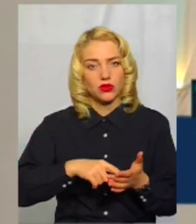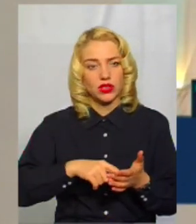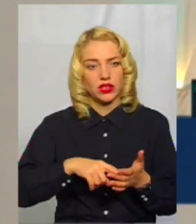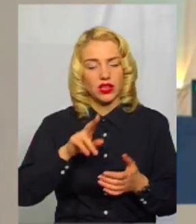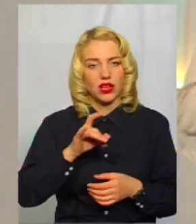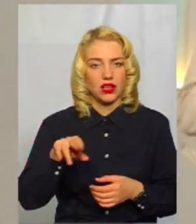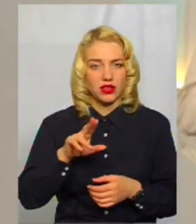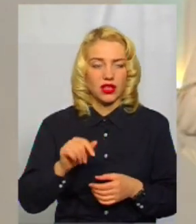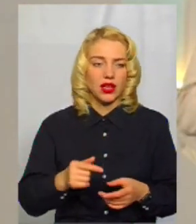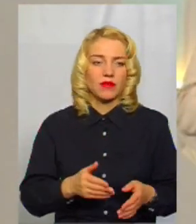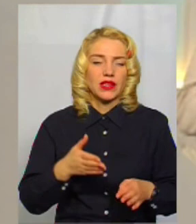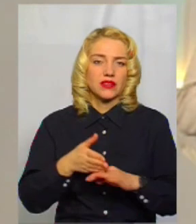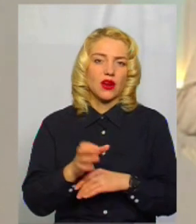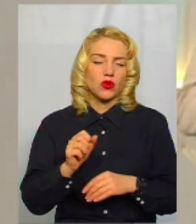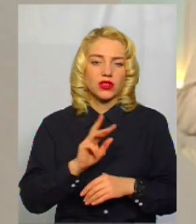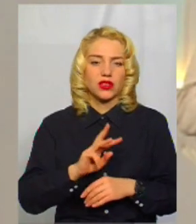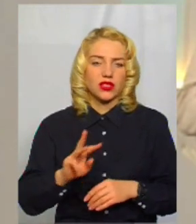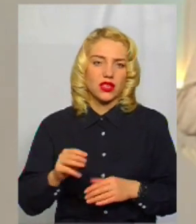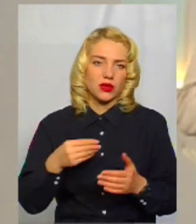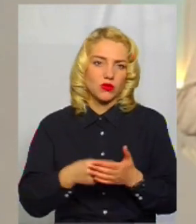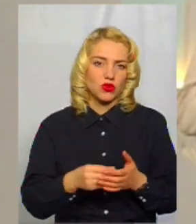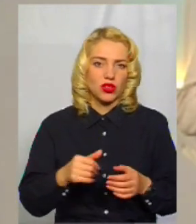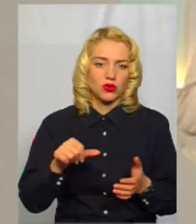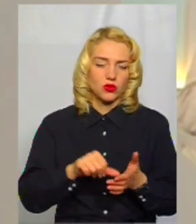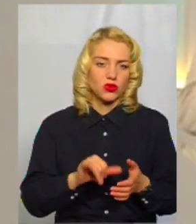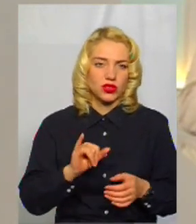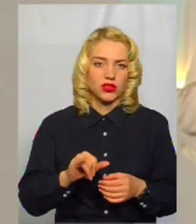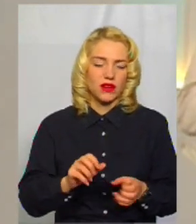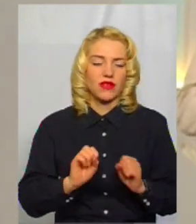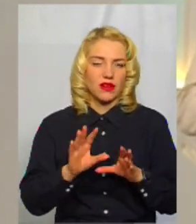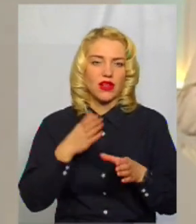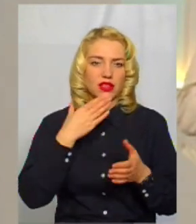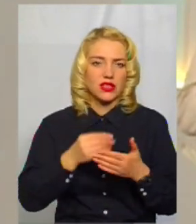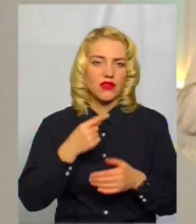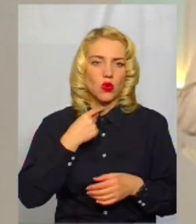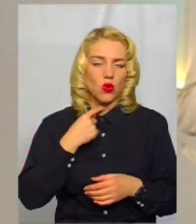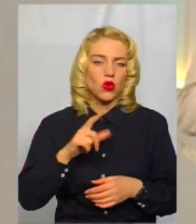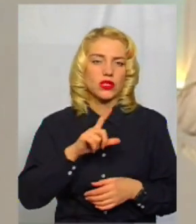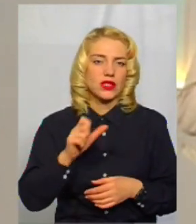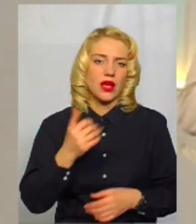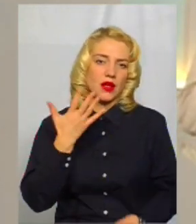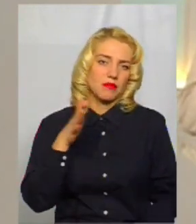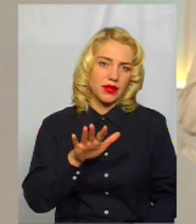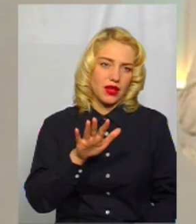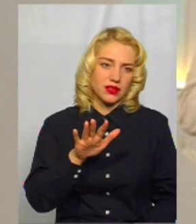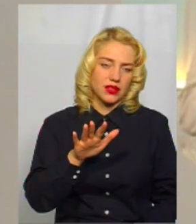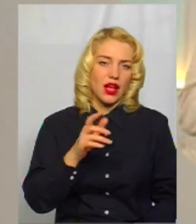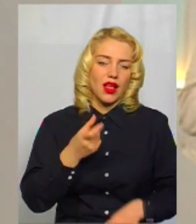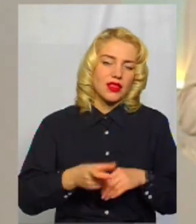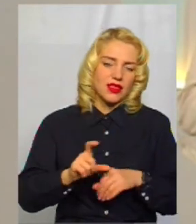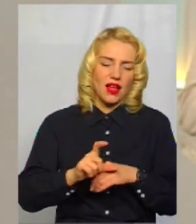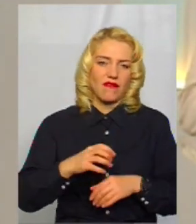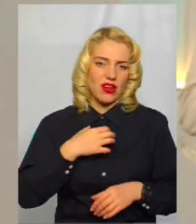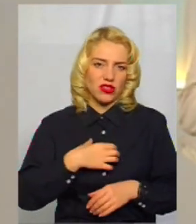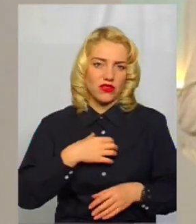ради. Заходьте на сайт «Бюджет участі» і віддавайте свій голос за 5 найважливіших